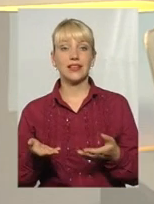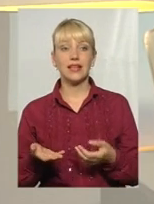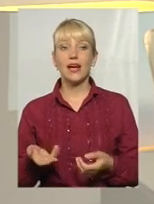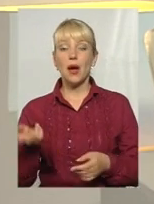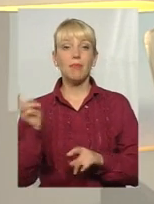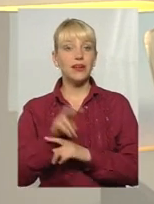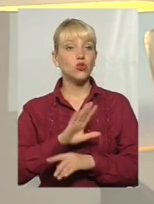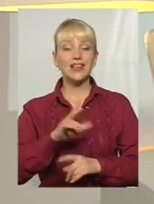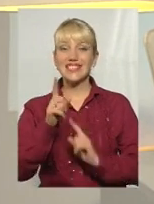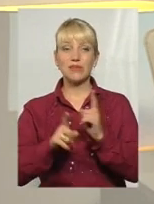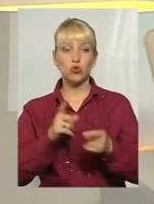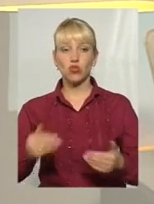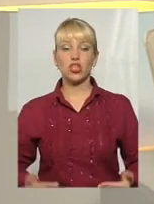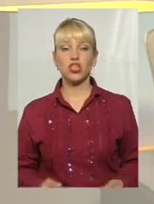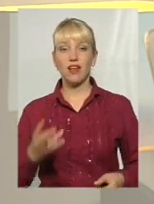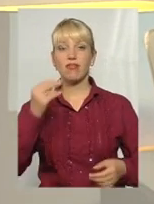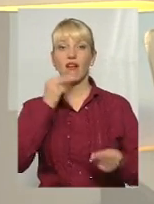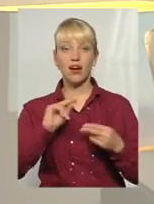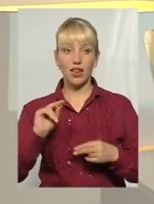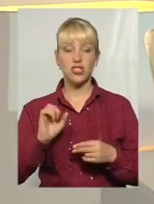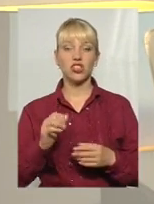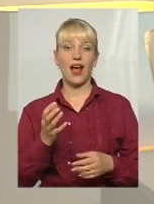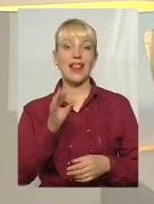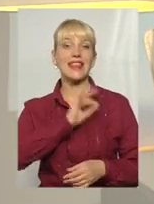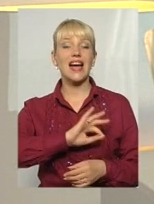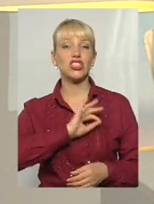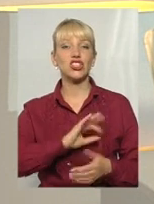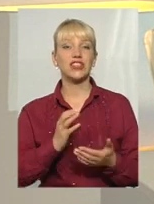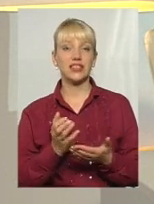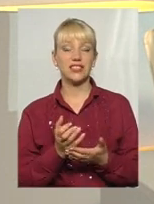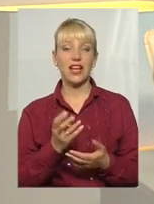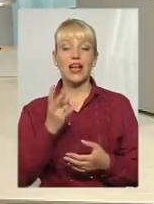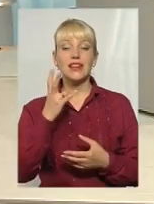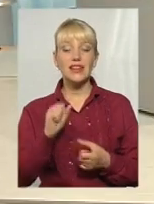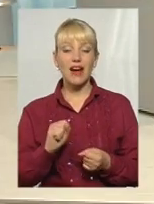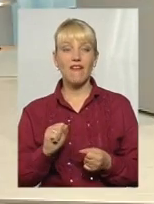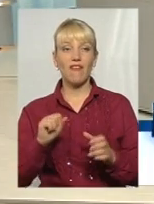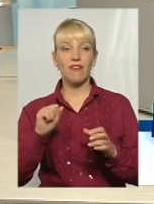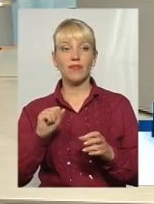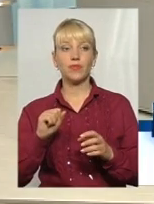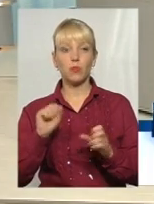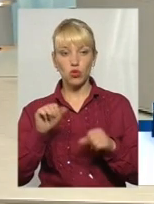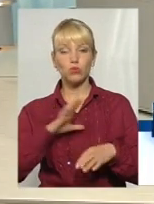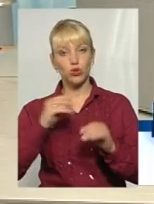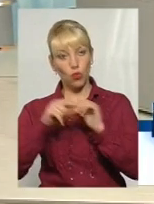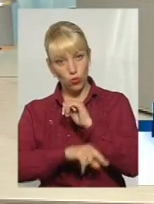з метою змінювати життя на краще, а нажитися на гарних ідеях, можливо, буде корумпований. Чи ні? Чи